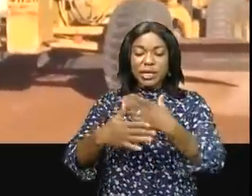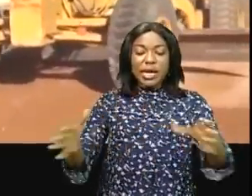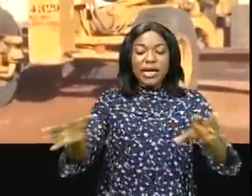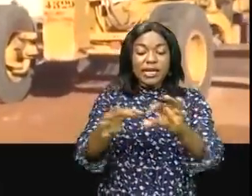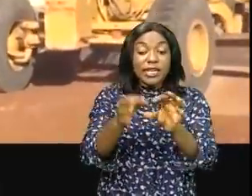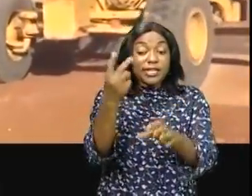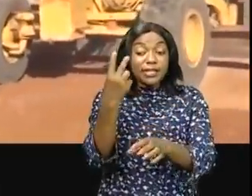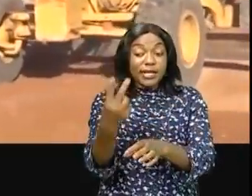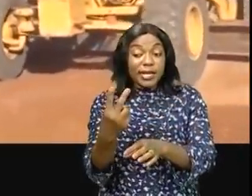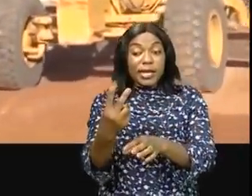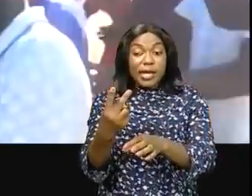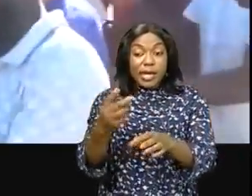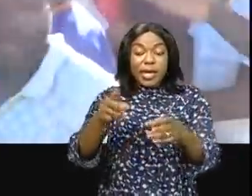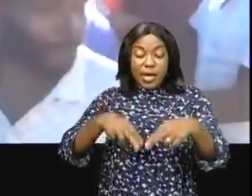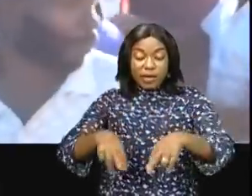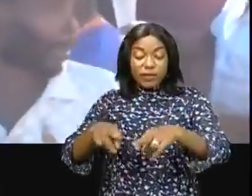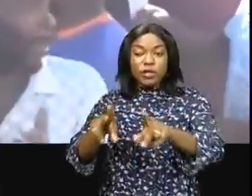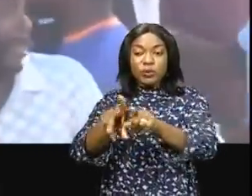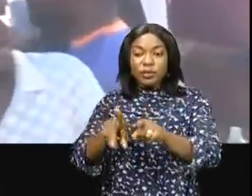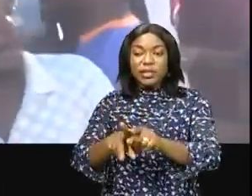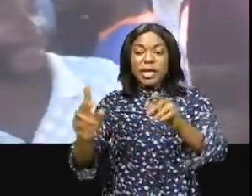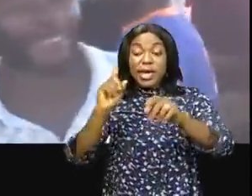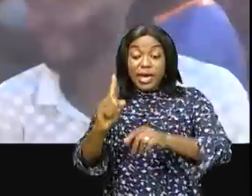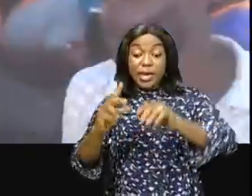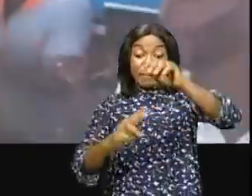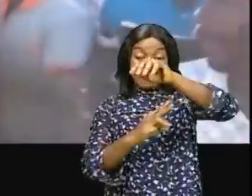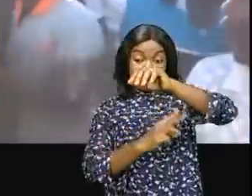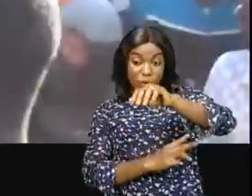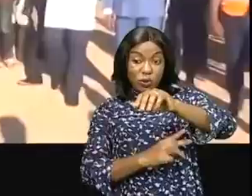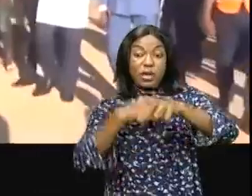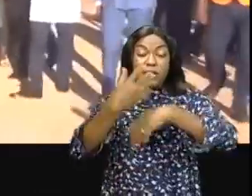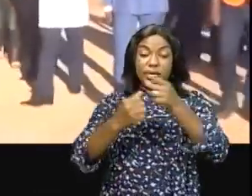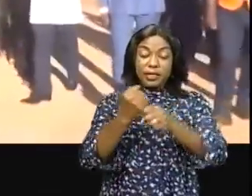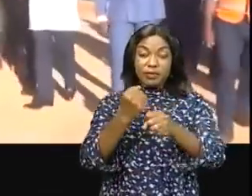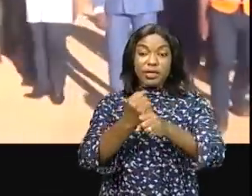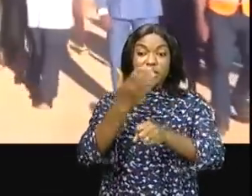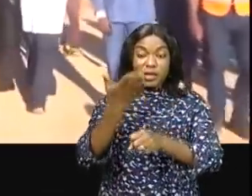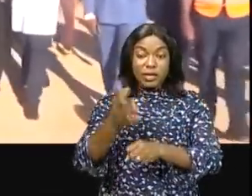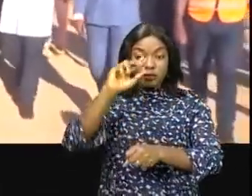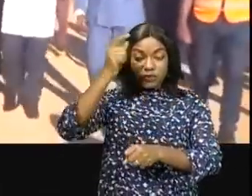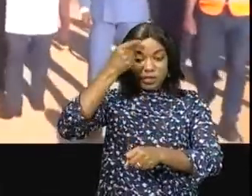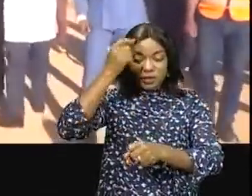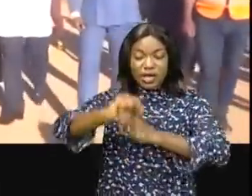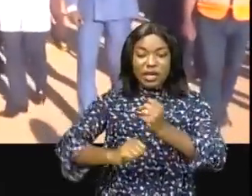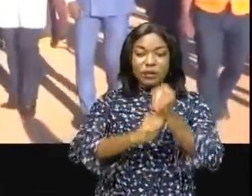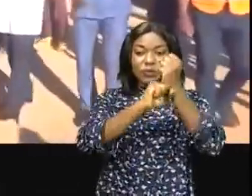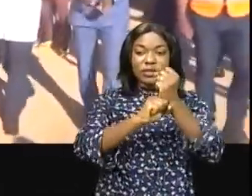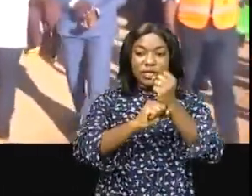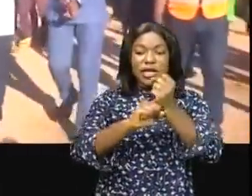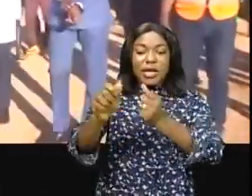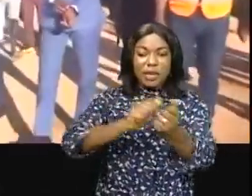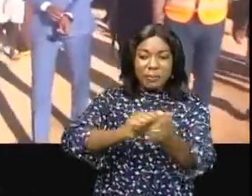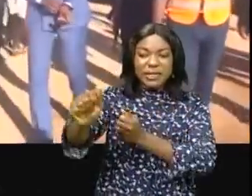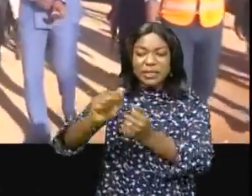niveau du pont Kaboulaméchi, ainsi débouché sous la route Kipouchi. Cette action du gouvernement Kiaboulakatoué va encore renforcer la fluidité de la